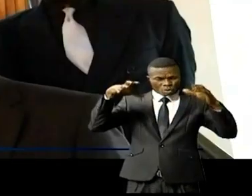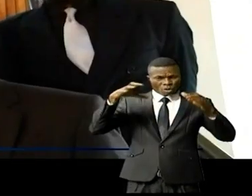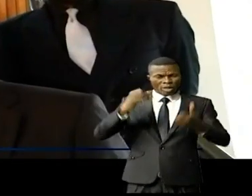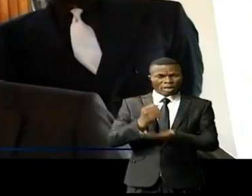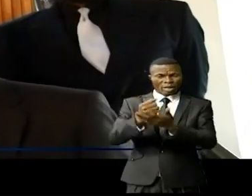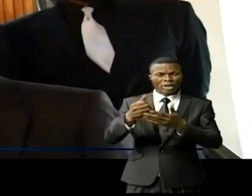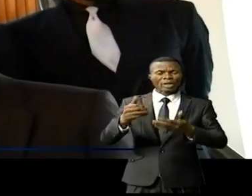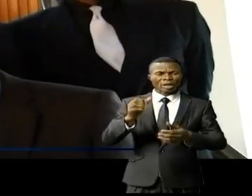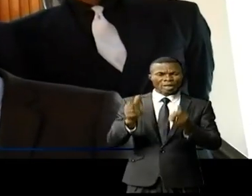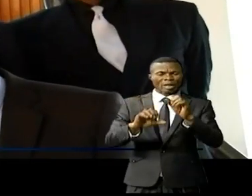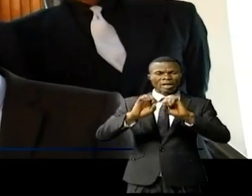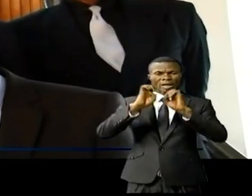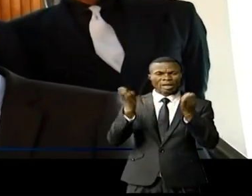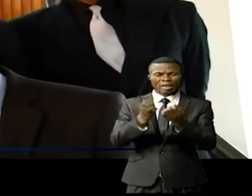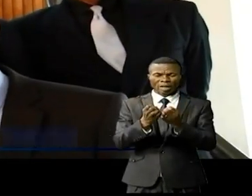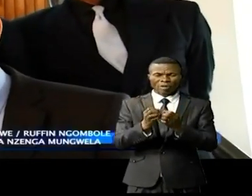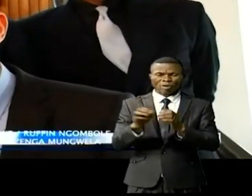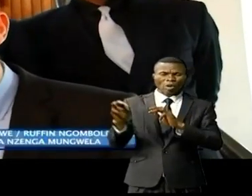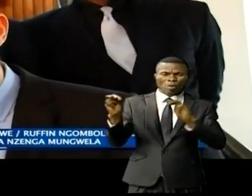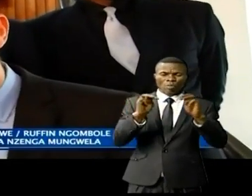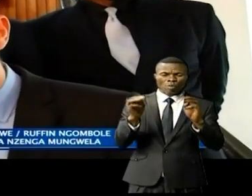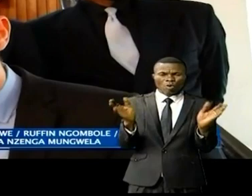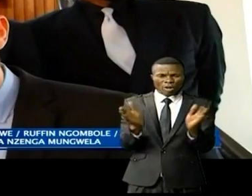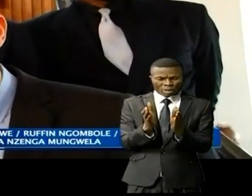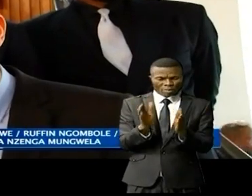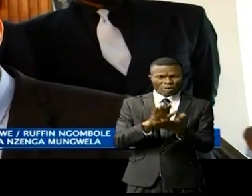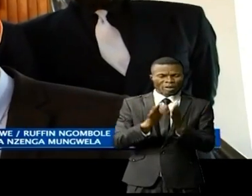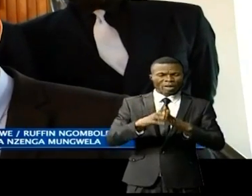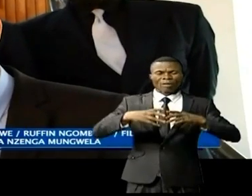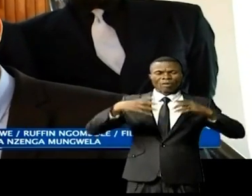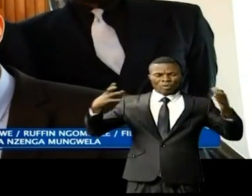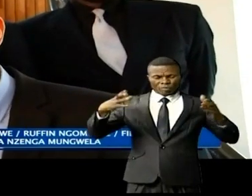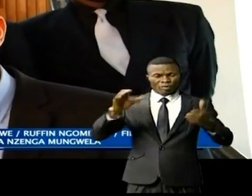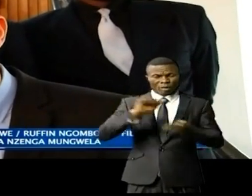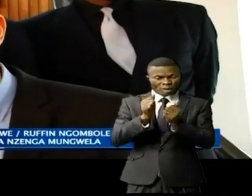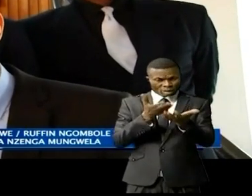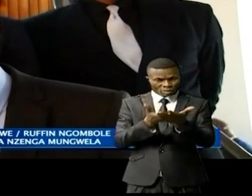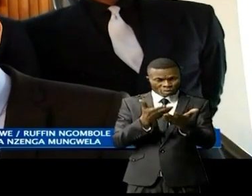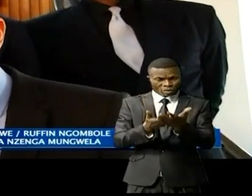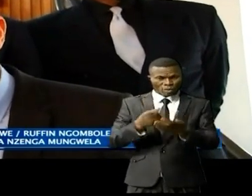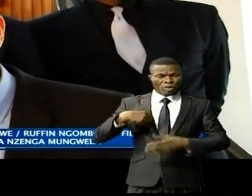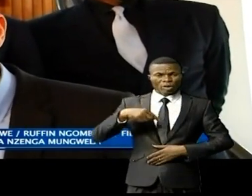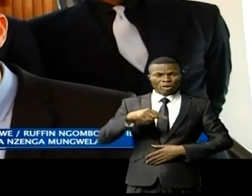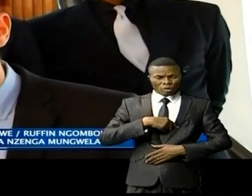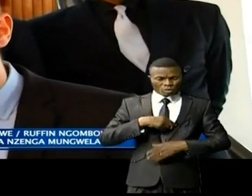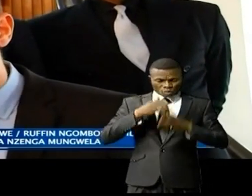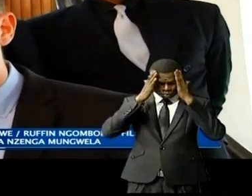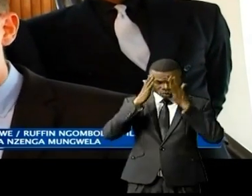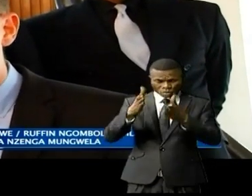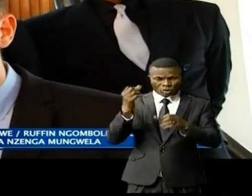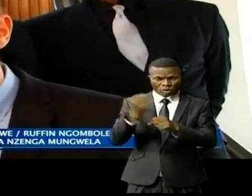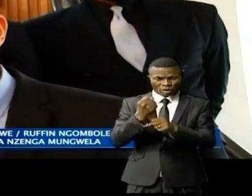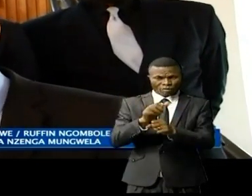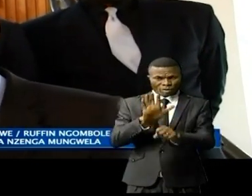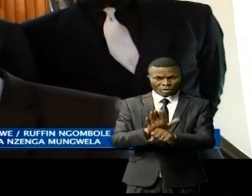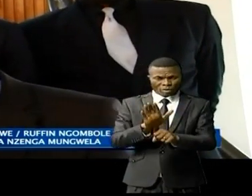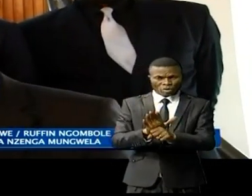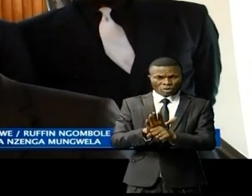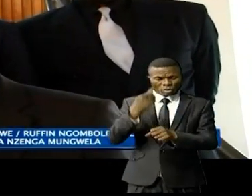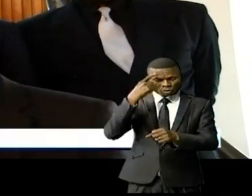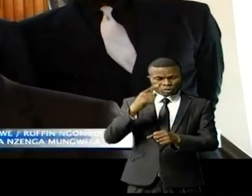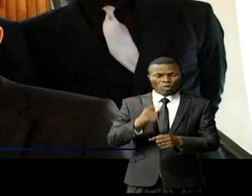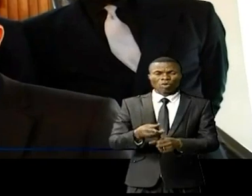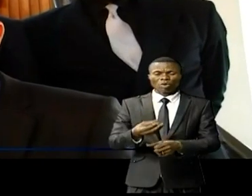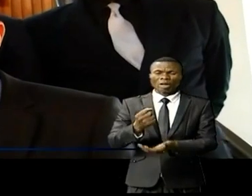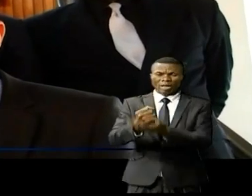développement des petites et moyennes entreprises et ce sont des sujets sur lesquels nous, du côté de la SFI, sur lesquels nous travaillons également afin d'apporter du